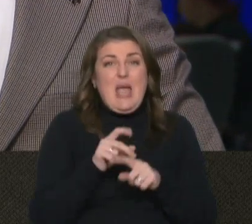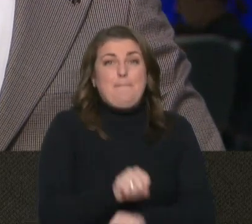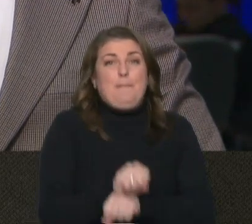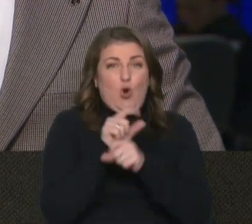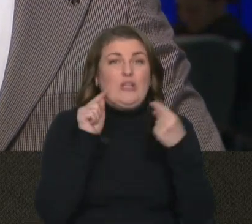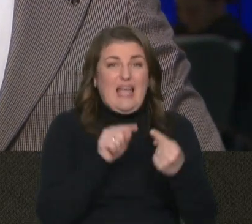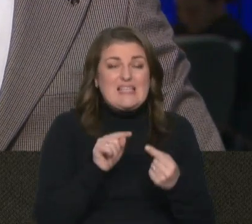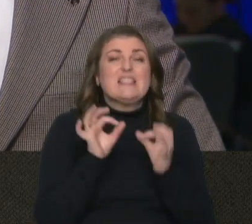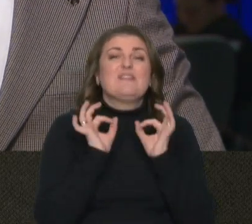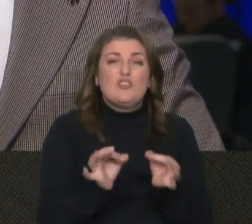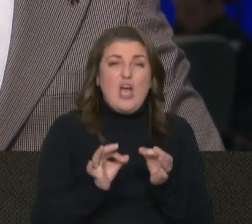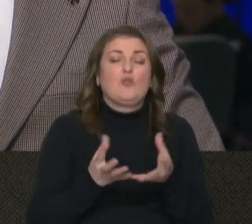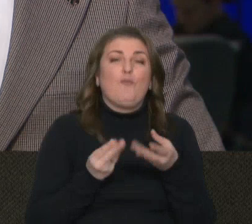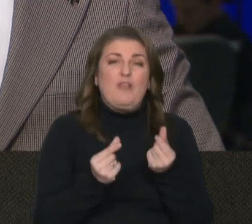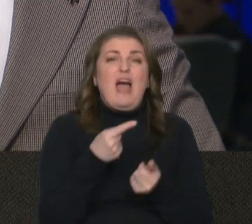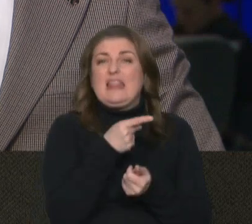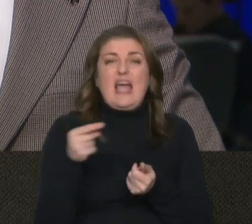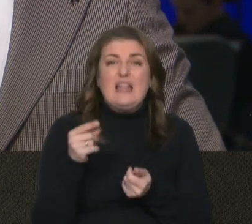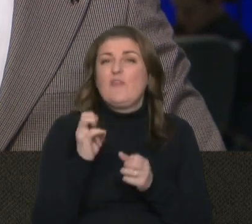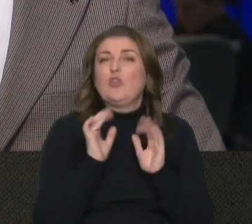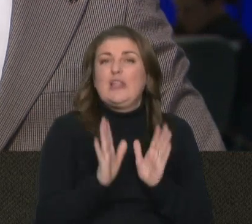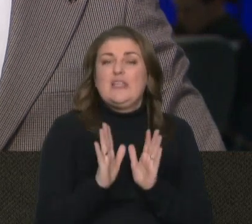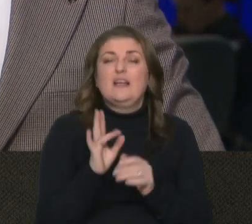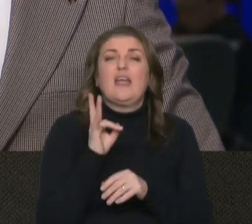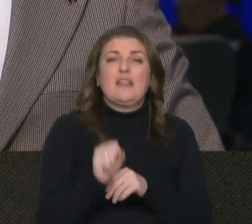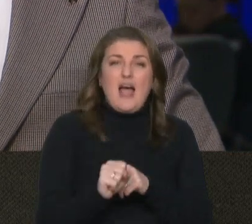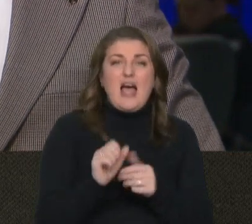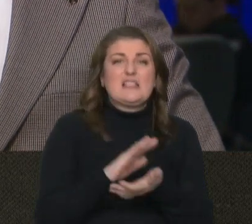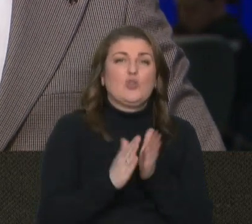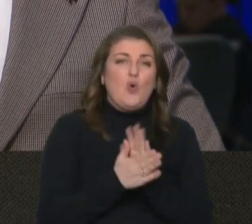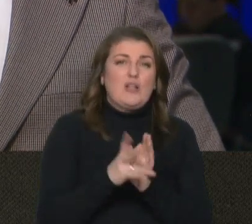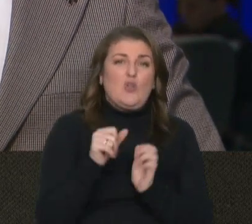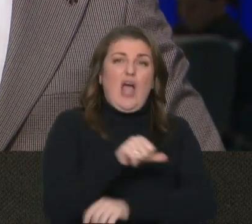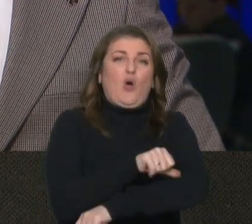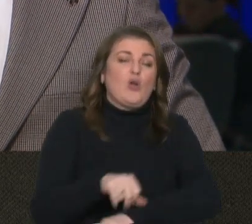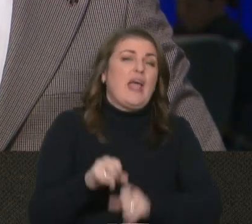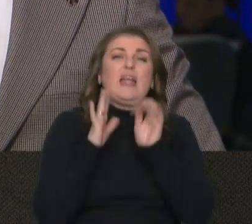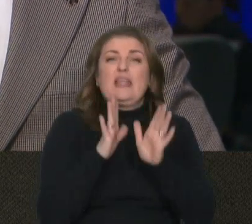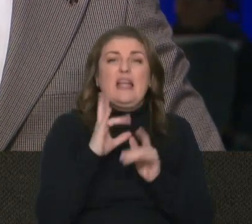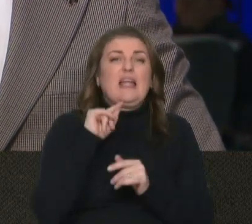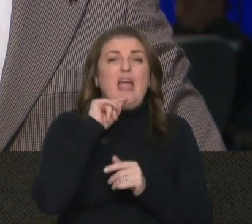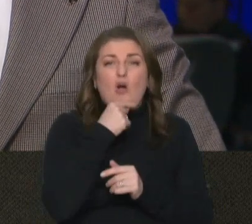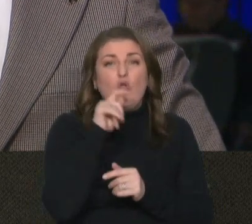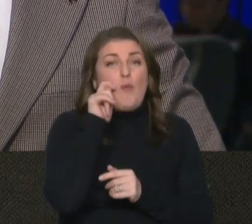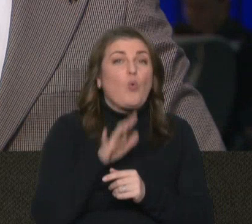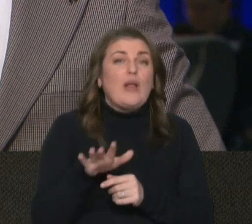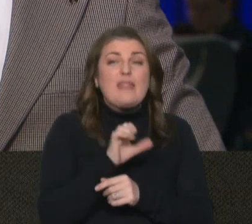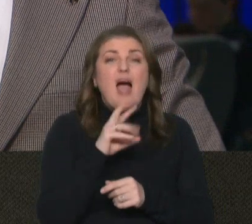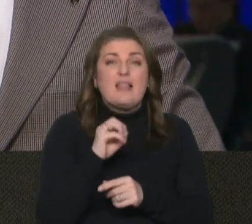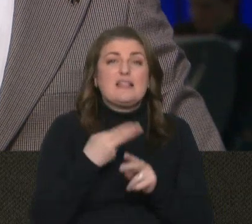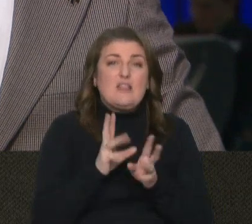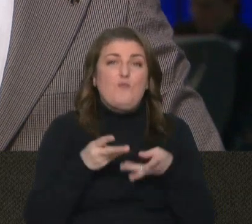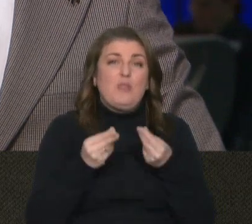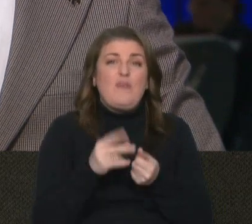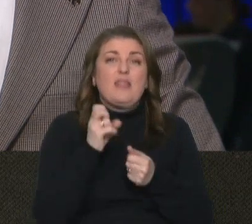звичайно впливає негативно не тільки на ситуацію на кордоні, не тільки на економіку України, але це також